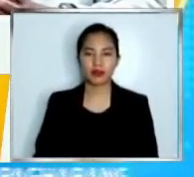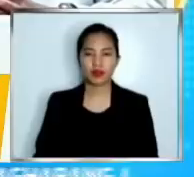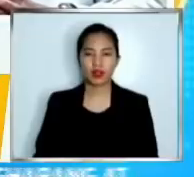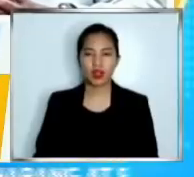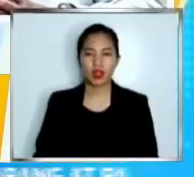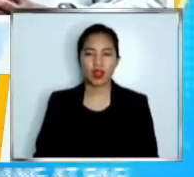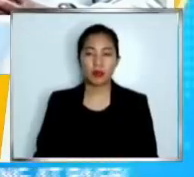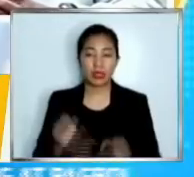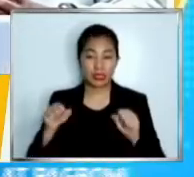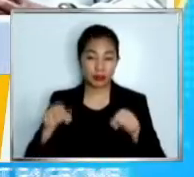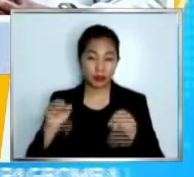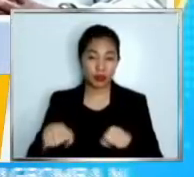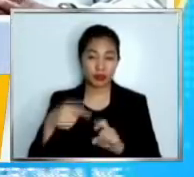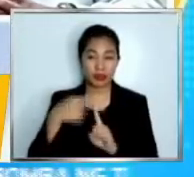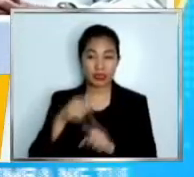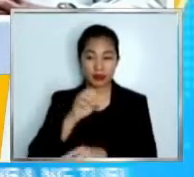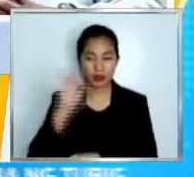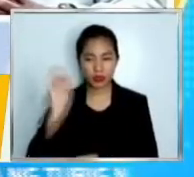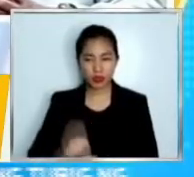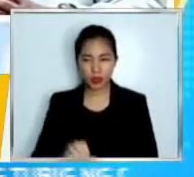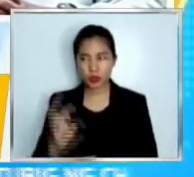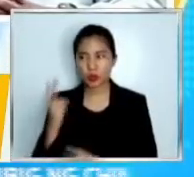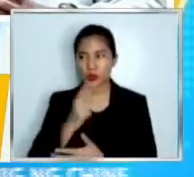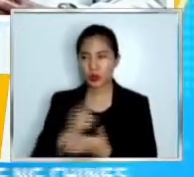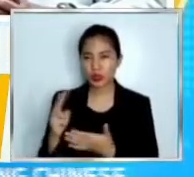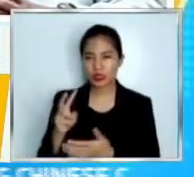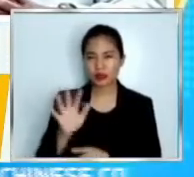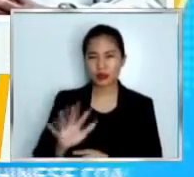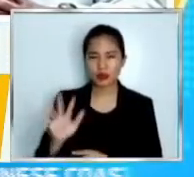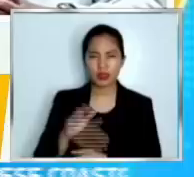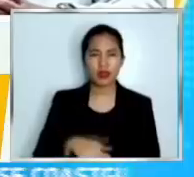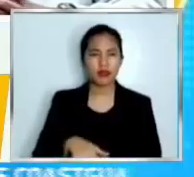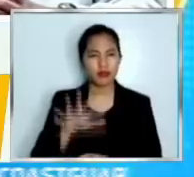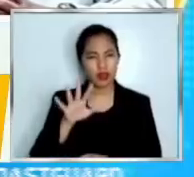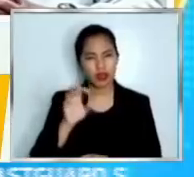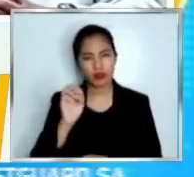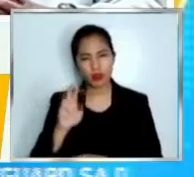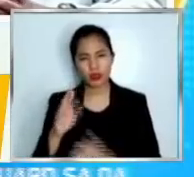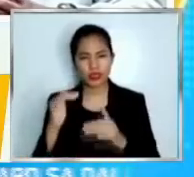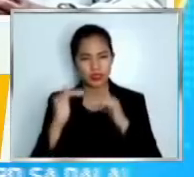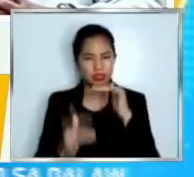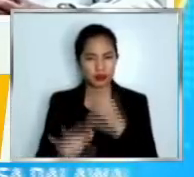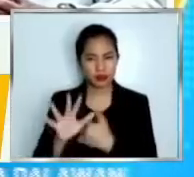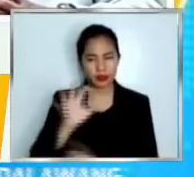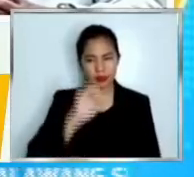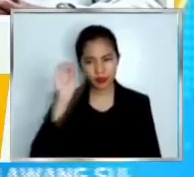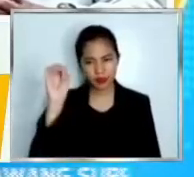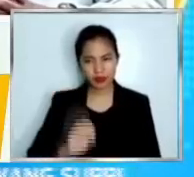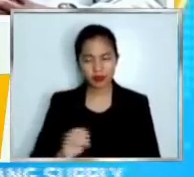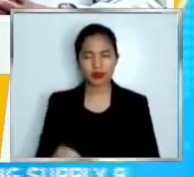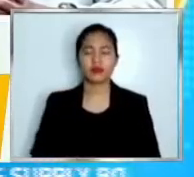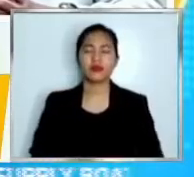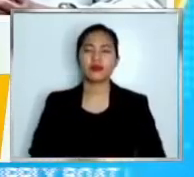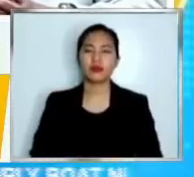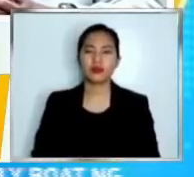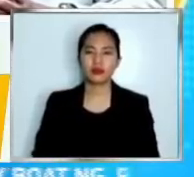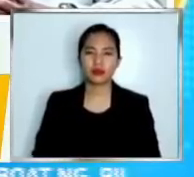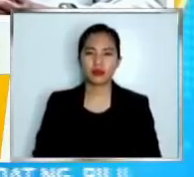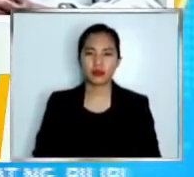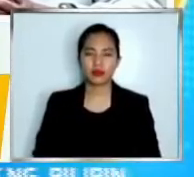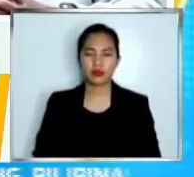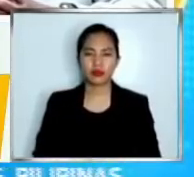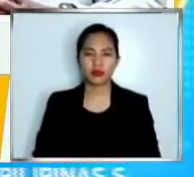ay dalawang linggo na 5 or less than 5% ang positivity rate para makapag